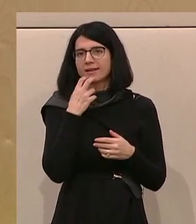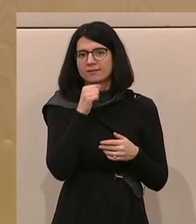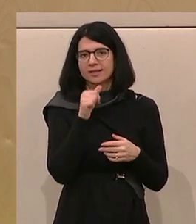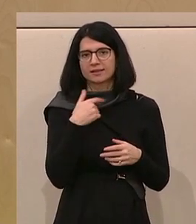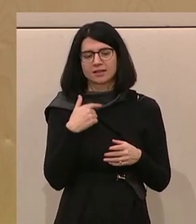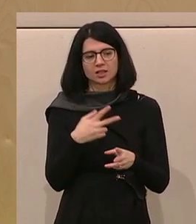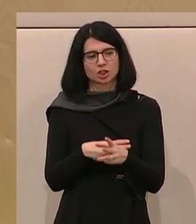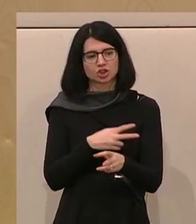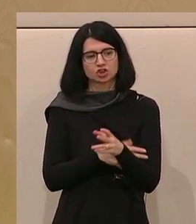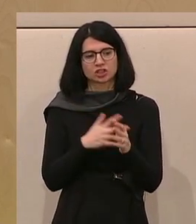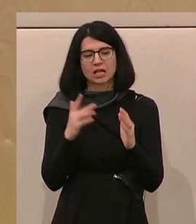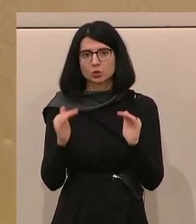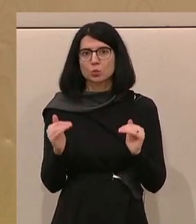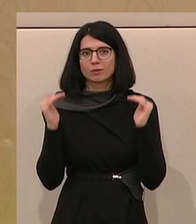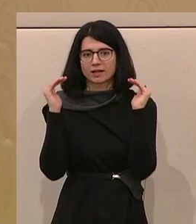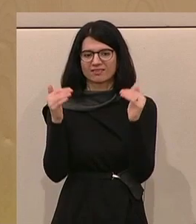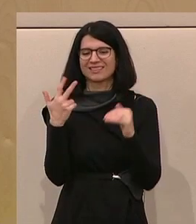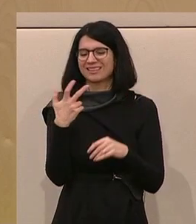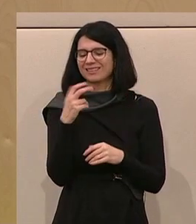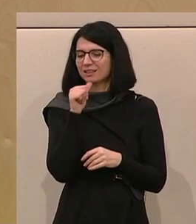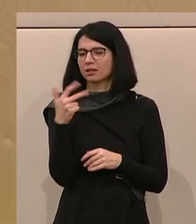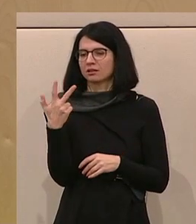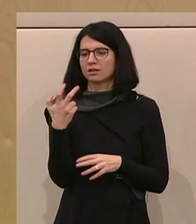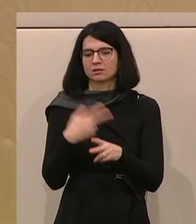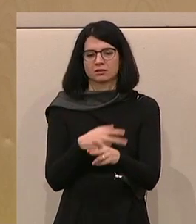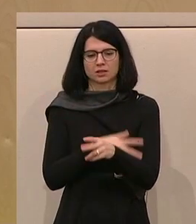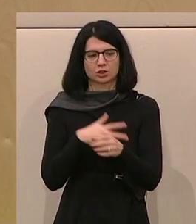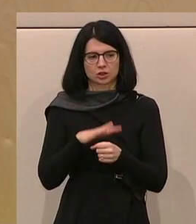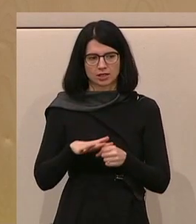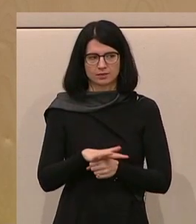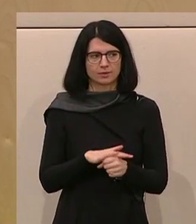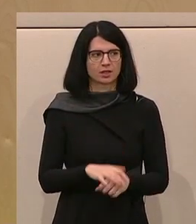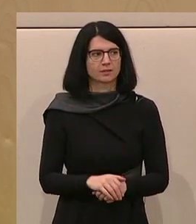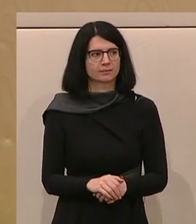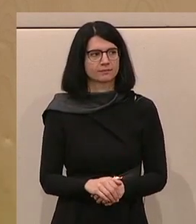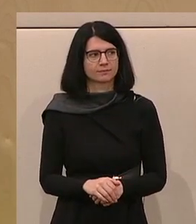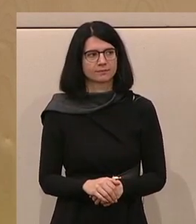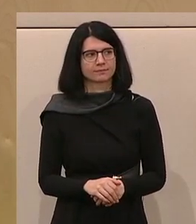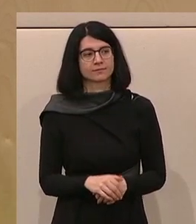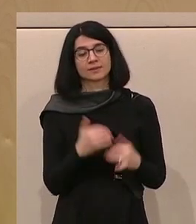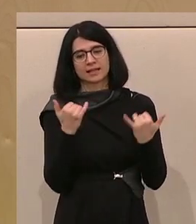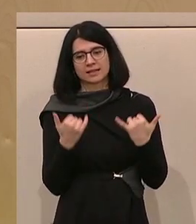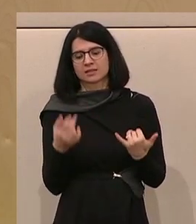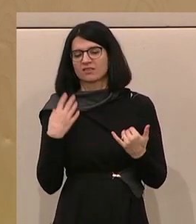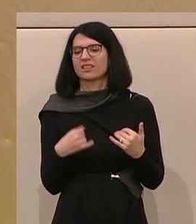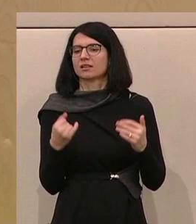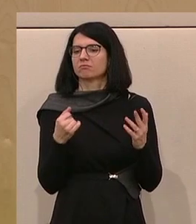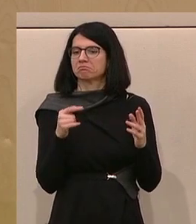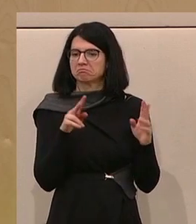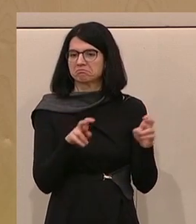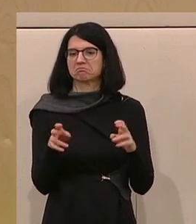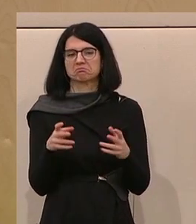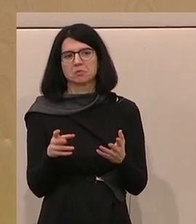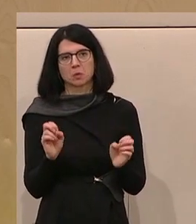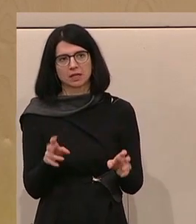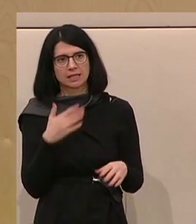im staatsübergreifenden, im Drittstaatsbereich. So, und da kommen wir jetzt wieder zu dem Punkt, wo ich sagen muss,